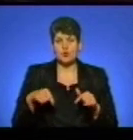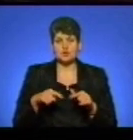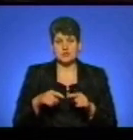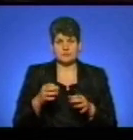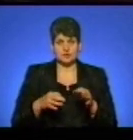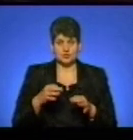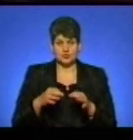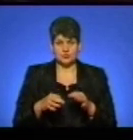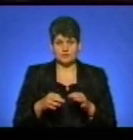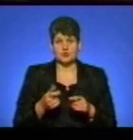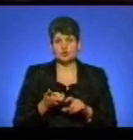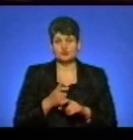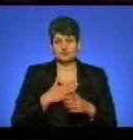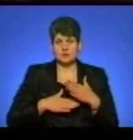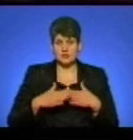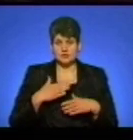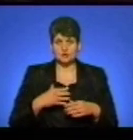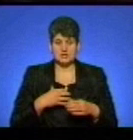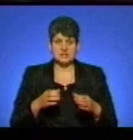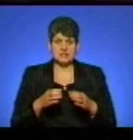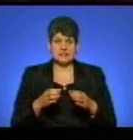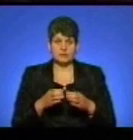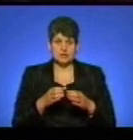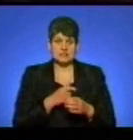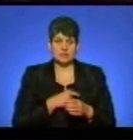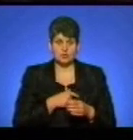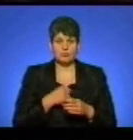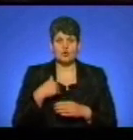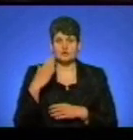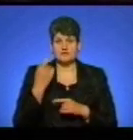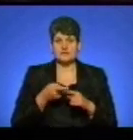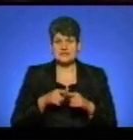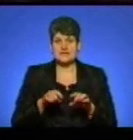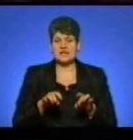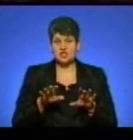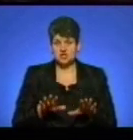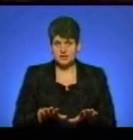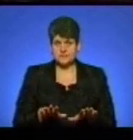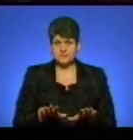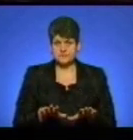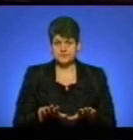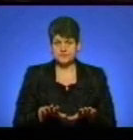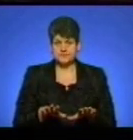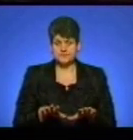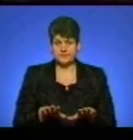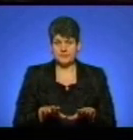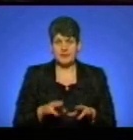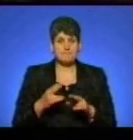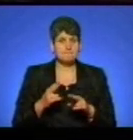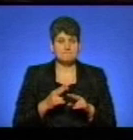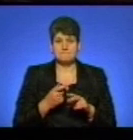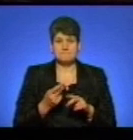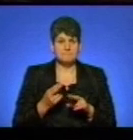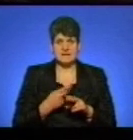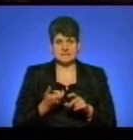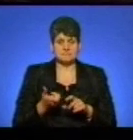Безмежно і безперечно ради, що наш депутатський корпус, власне, проголосував за це рішення, адже без перебільшення, мені здається,